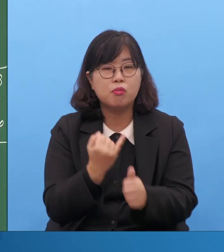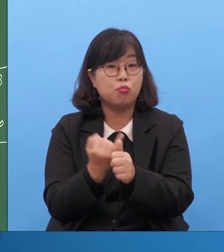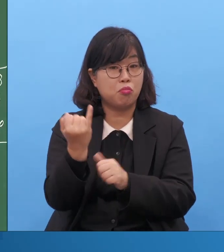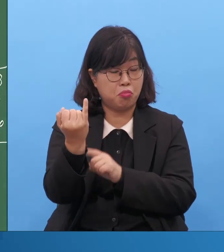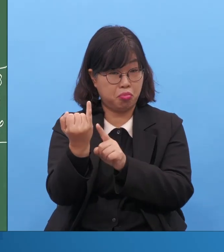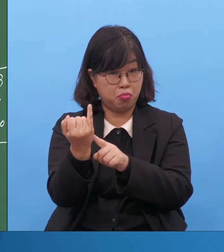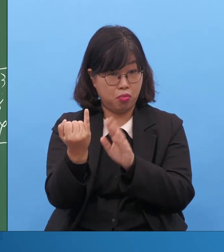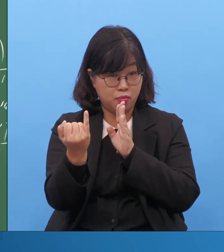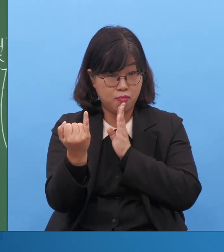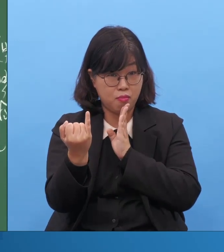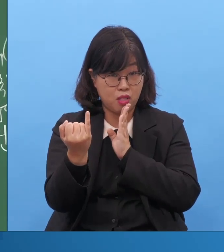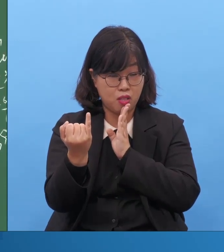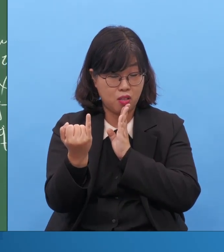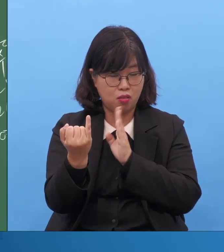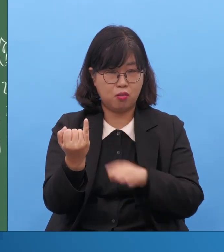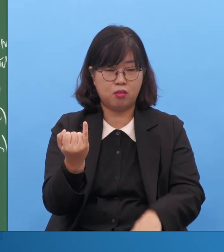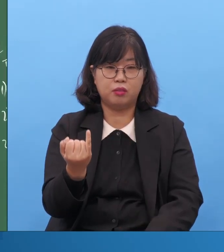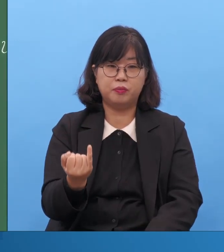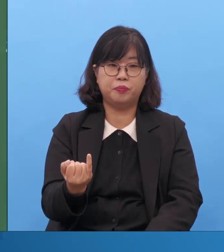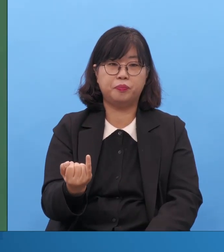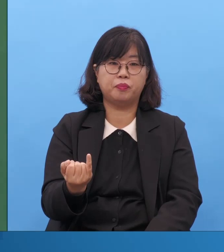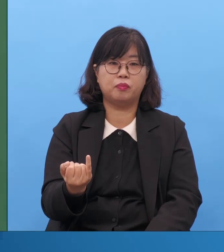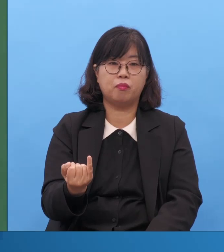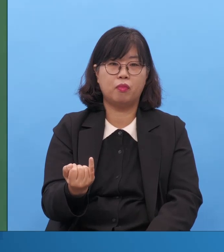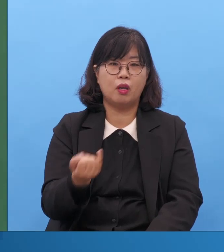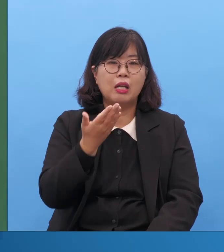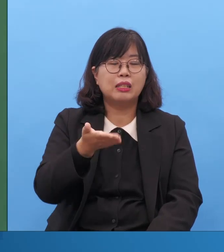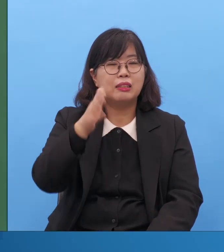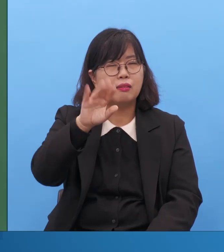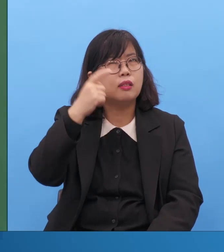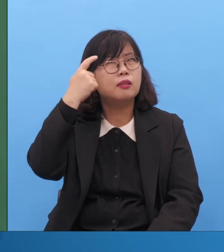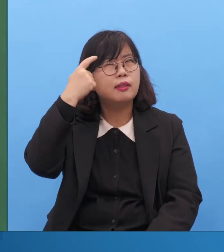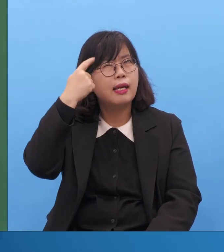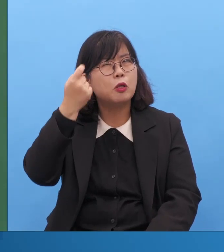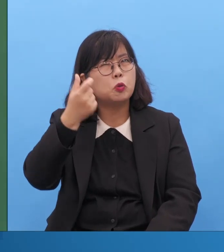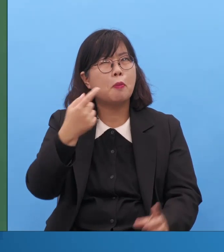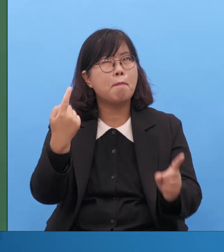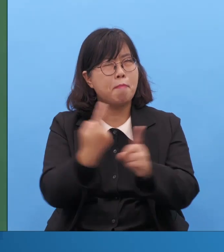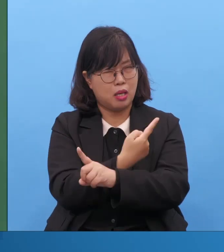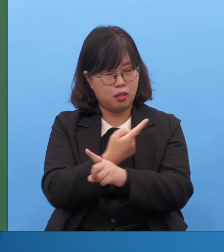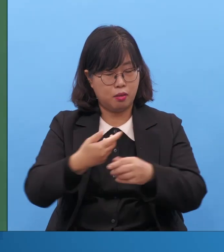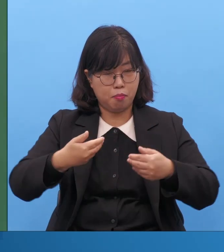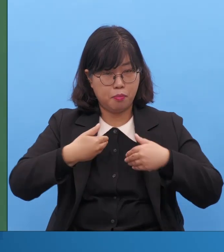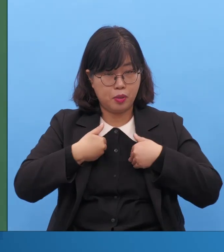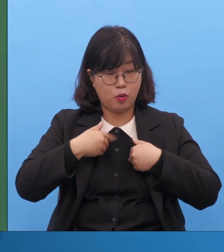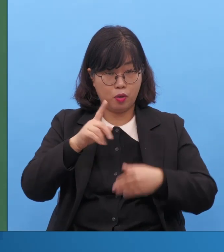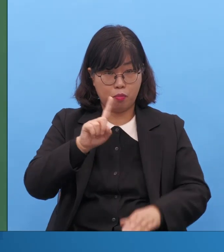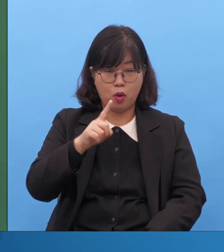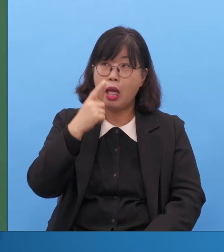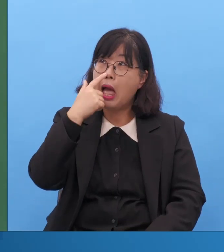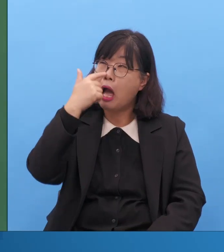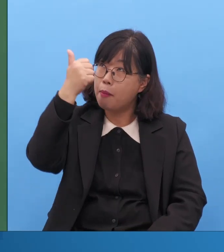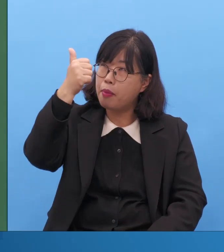조금 생각 바꿀 필요가 있습니다. 그 사람은 술 중독이 됐다기보다는